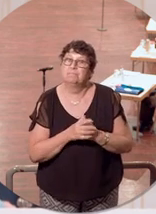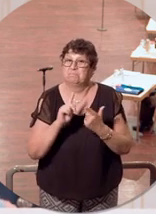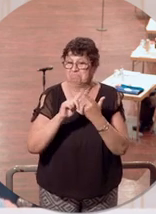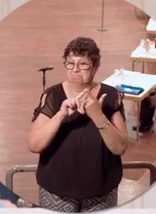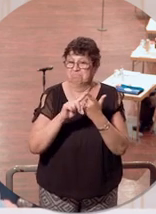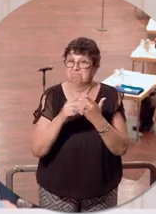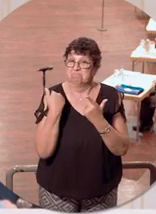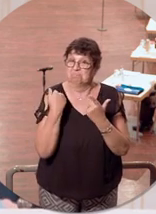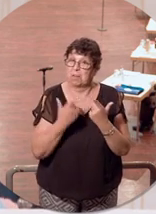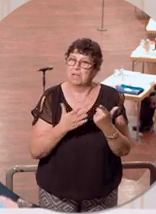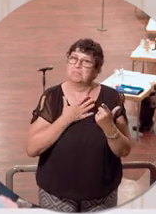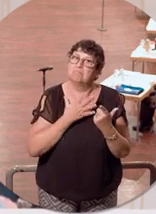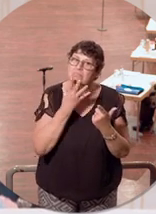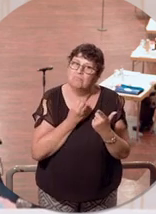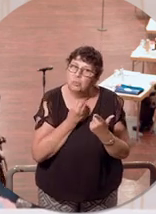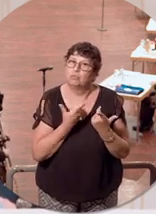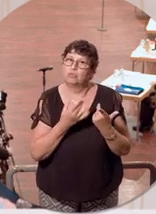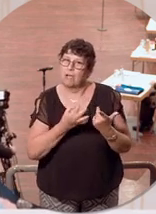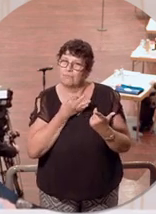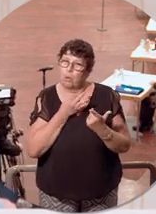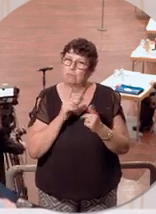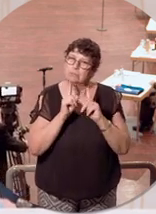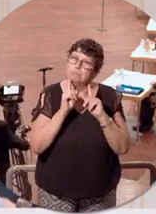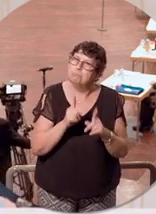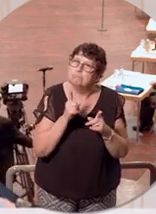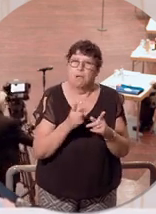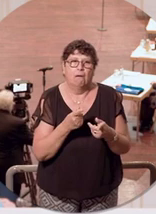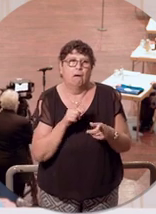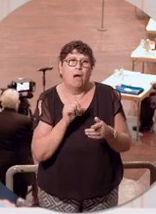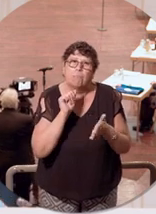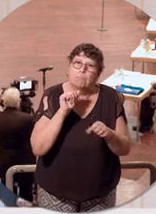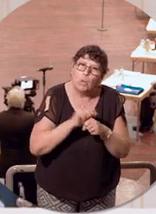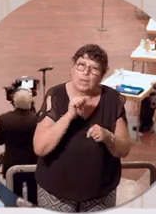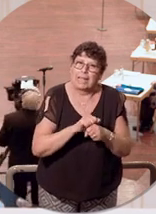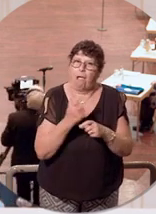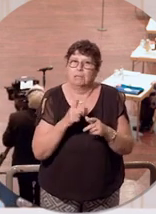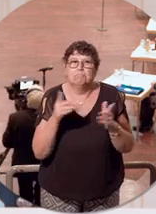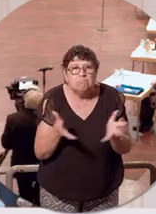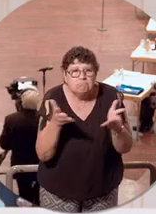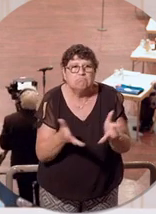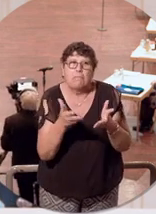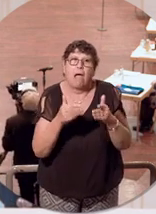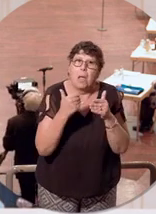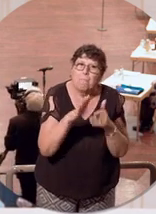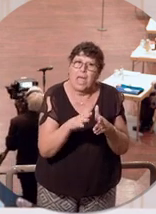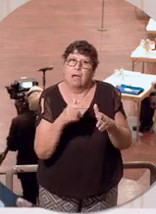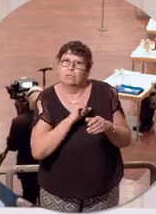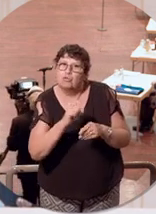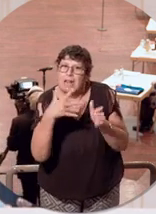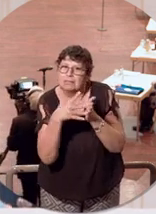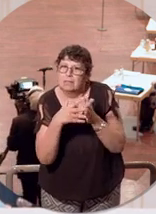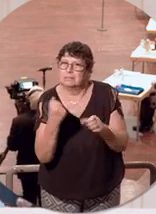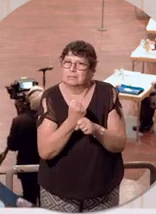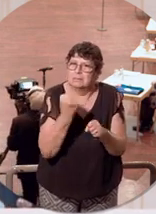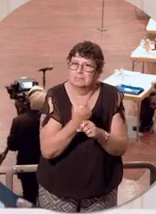Zweitens wollten wir damit Anreize zu vermehrten Schnelltests geben und dafür haben wir ja im